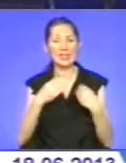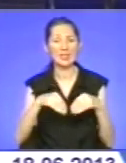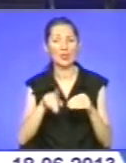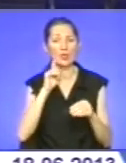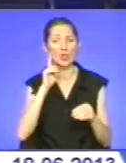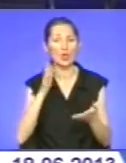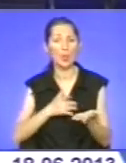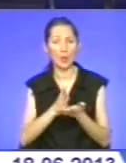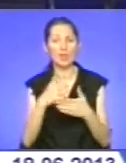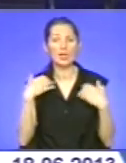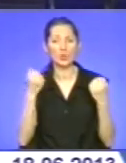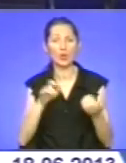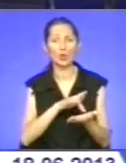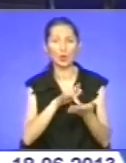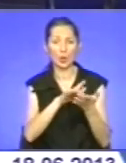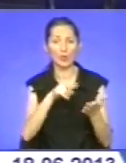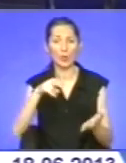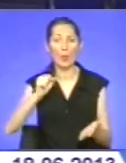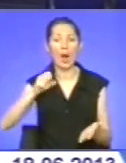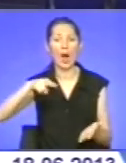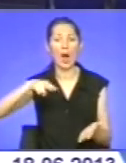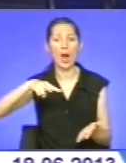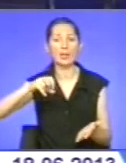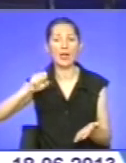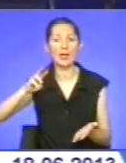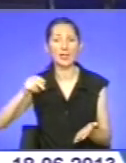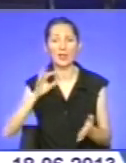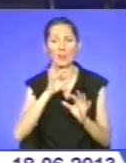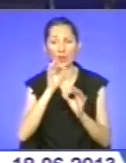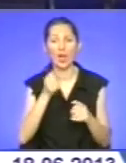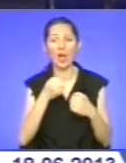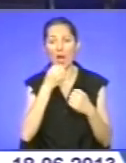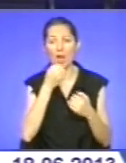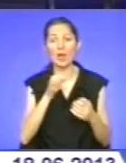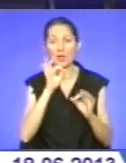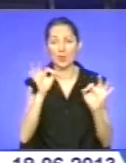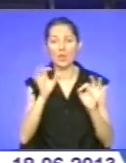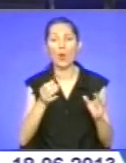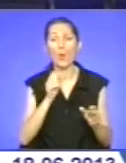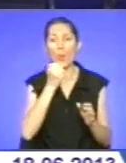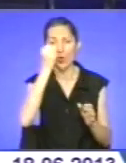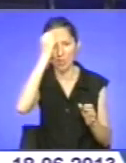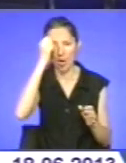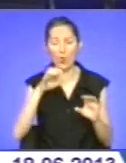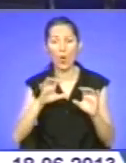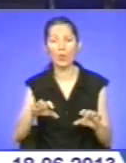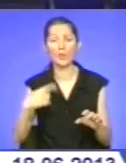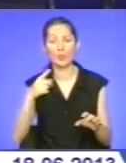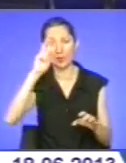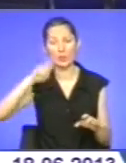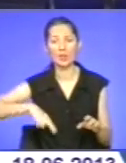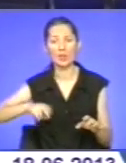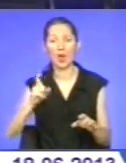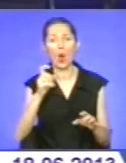туризму Артур Палатний висловив подяку голові обласної державної адміністрації Валентину Хоптяну. У листі, який надійшов в обласну державну адміністрацію,